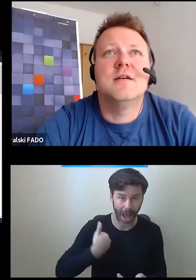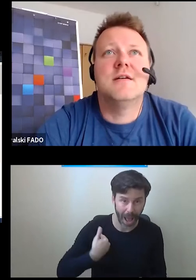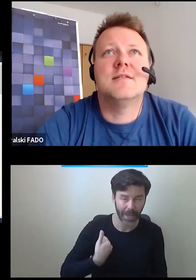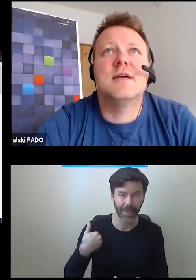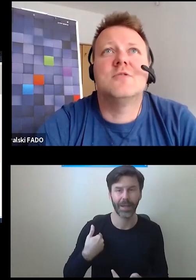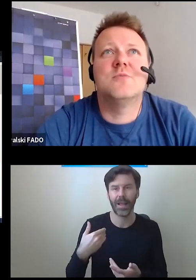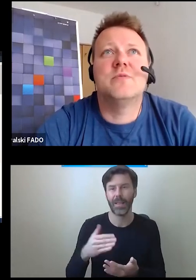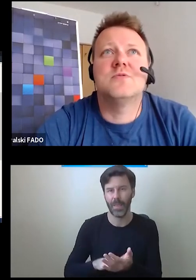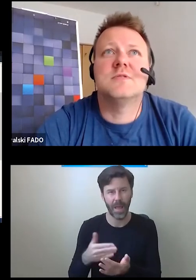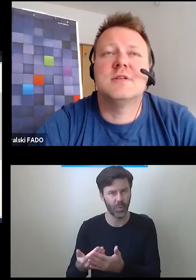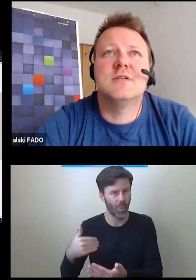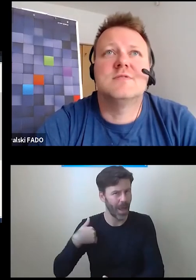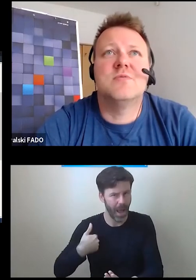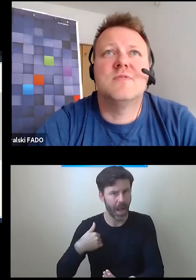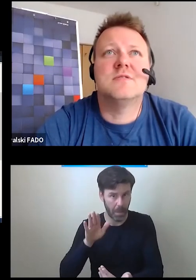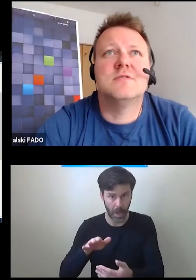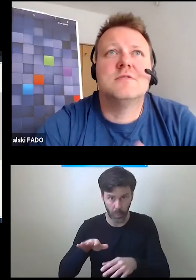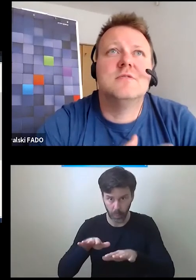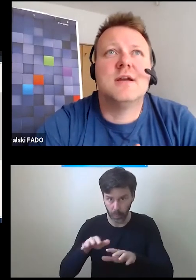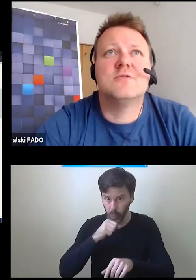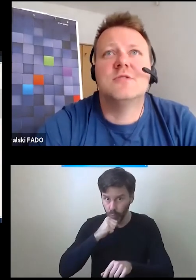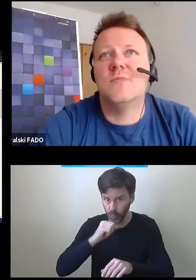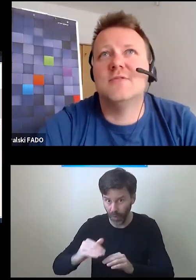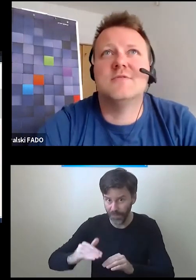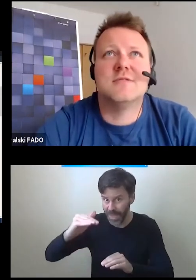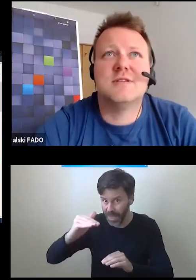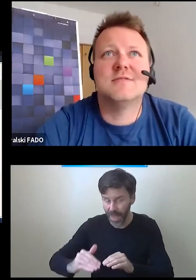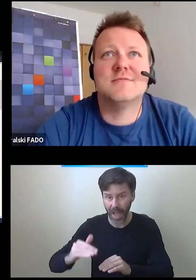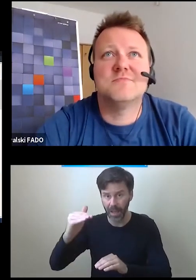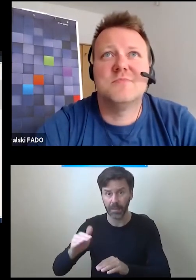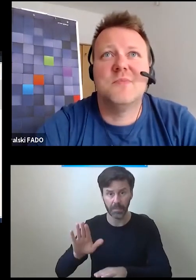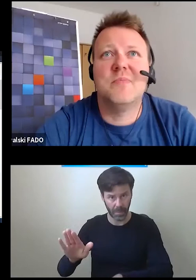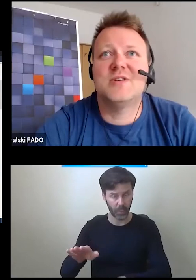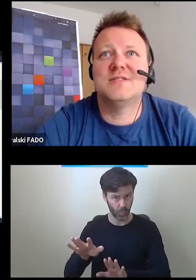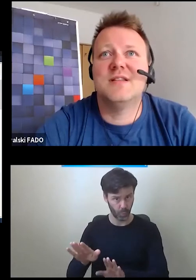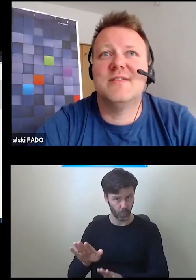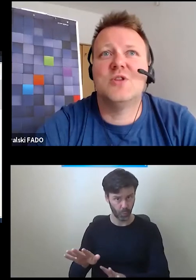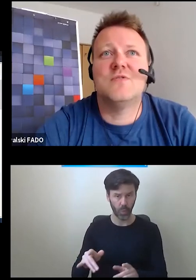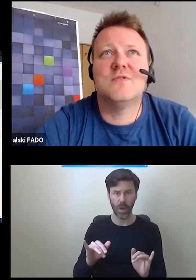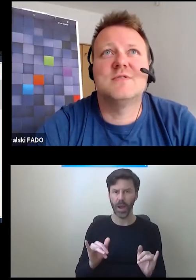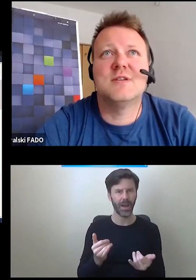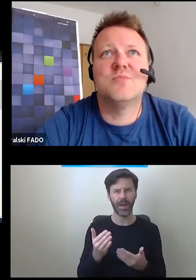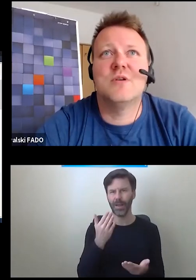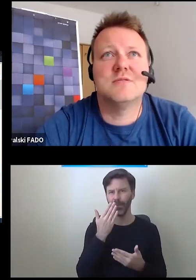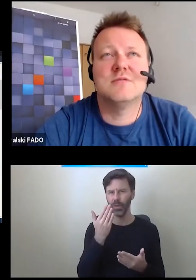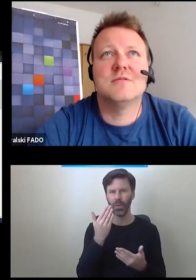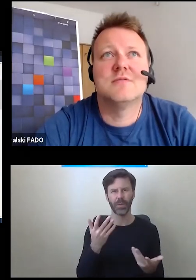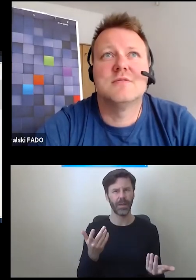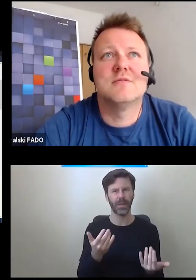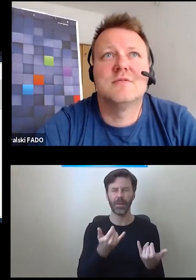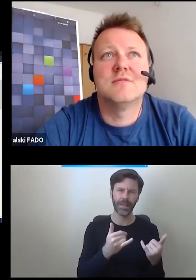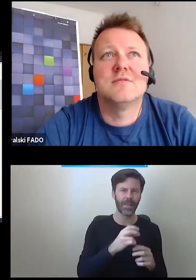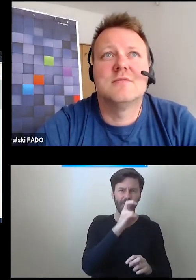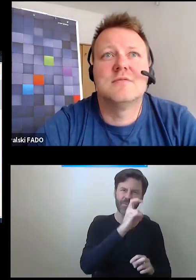tego typu rozwiązań jest prowadzonych? i jak to się ma do takich bardziej standardowo występujących?